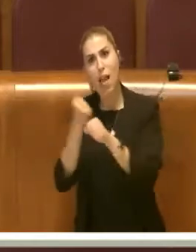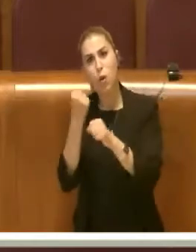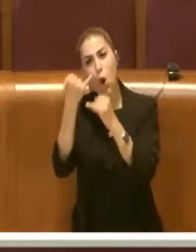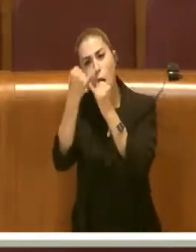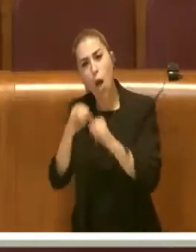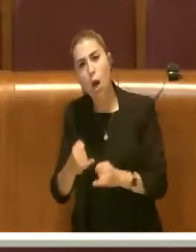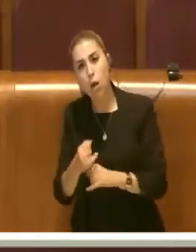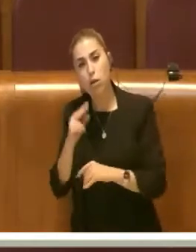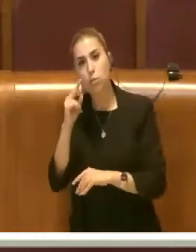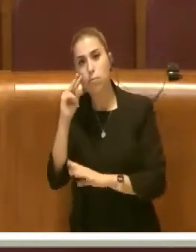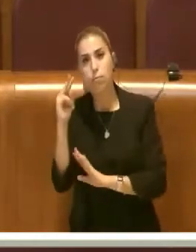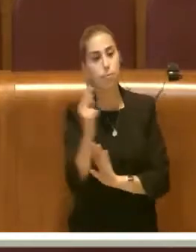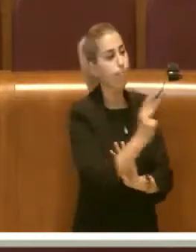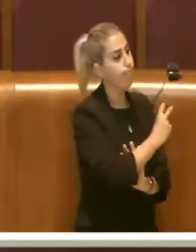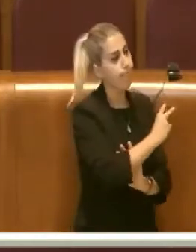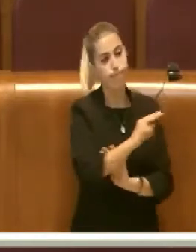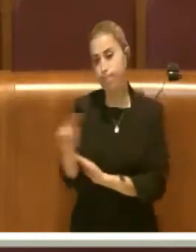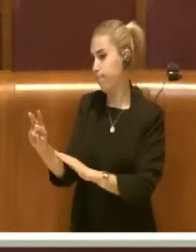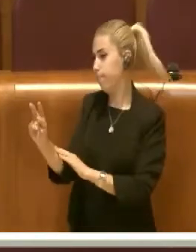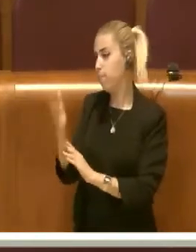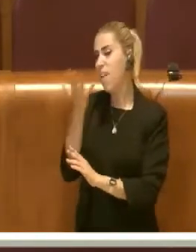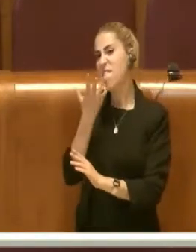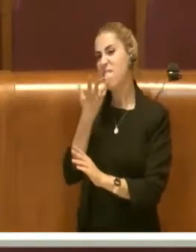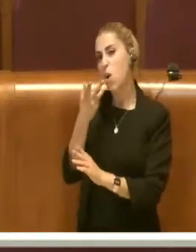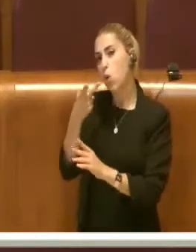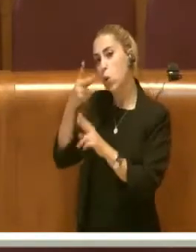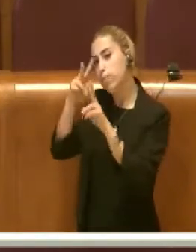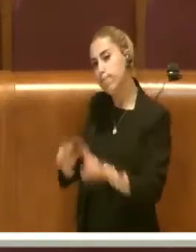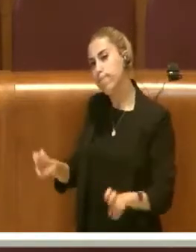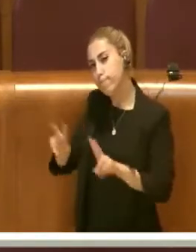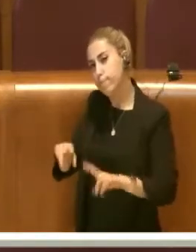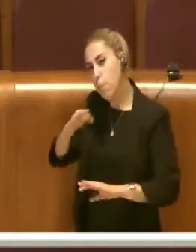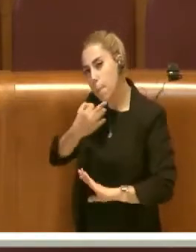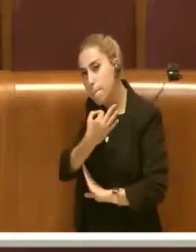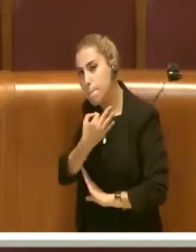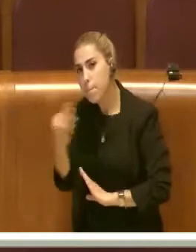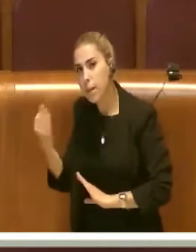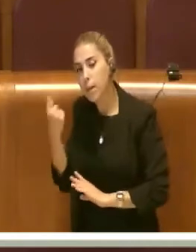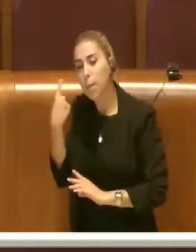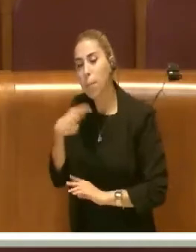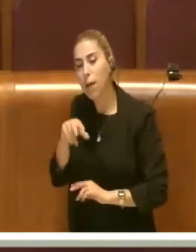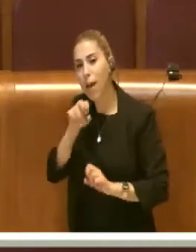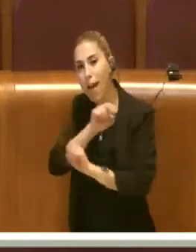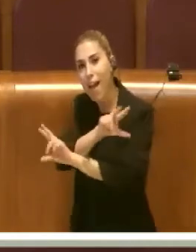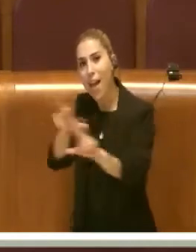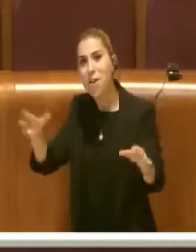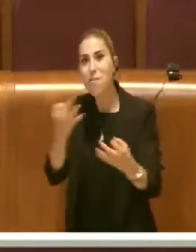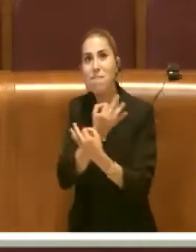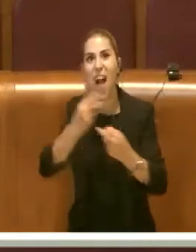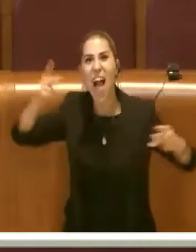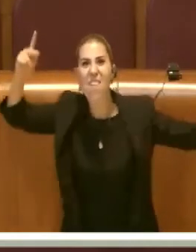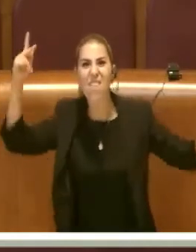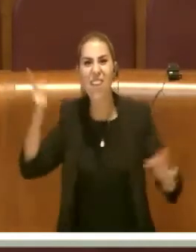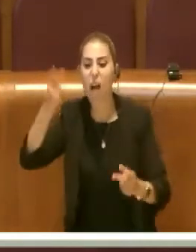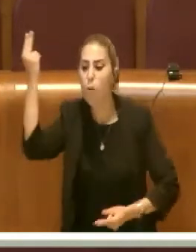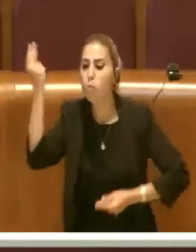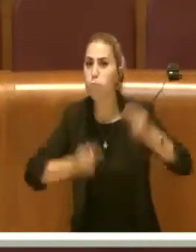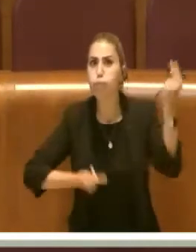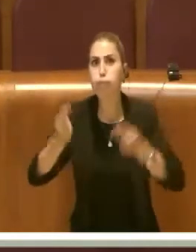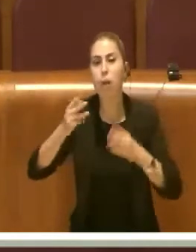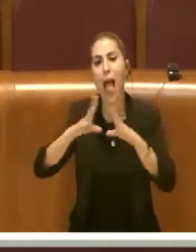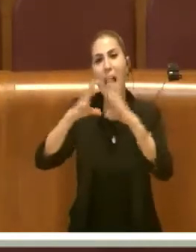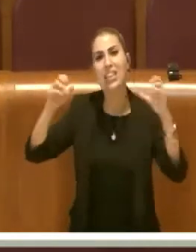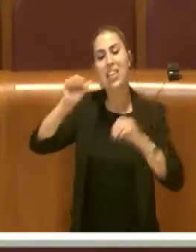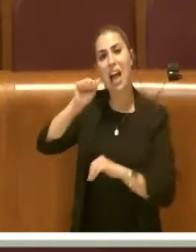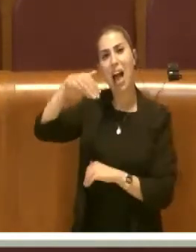girata dall'altra parte e ha voluto approfondire per dire la verità sui conti di AMA,